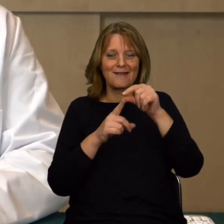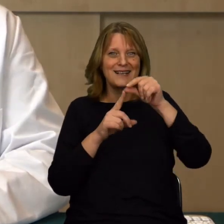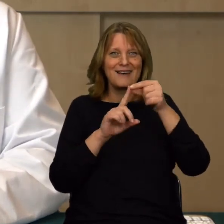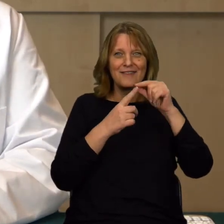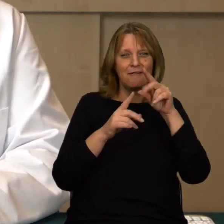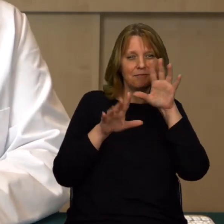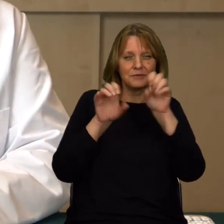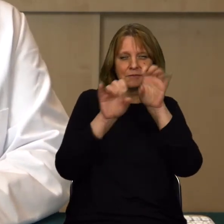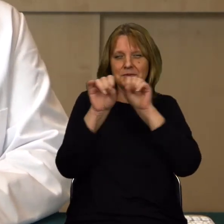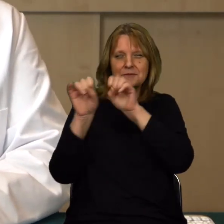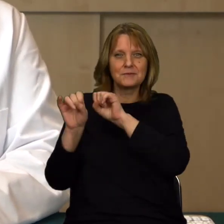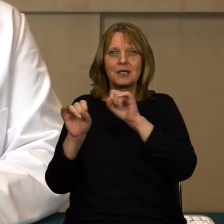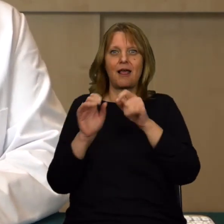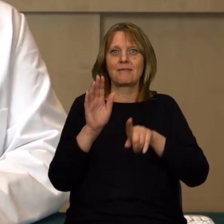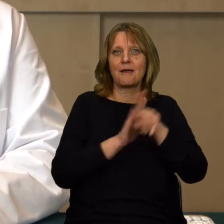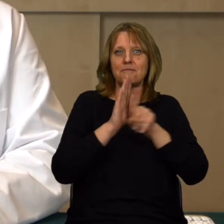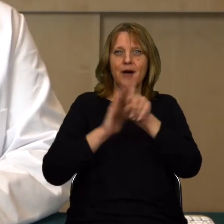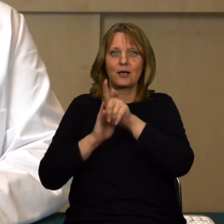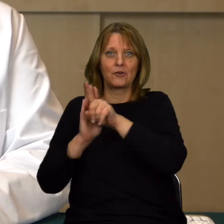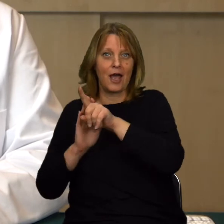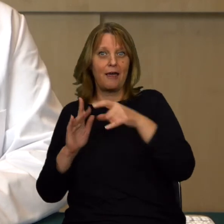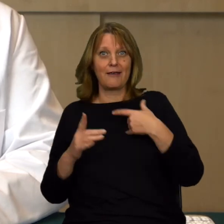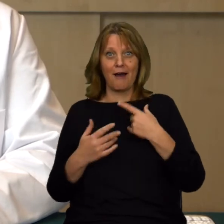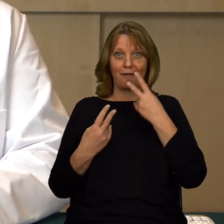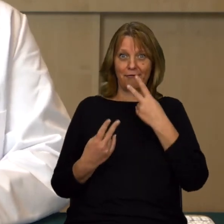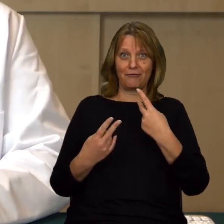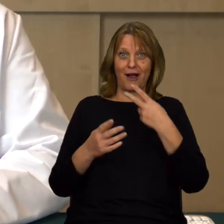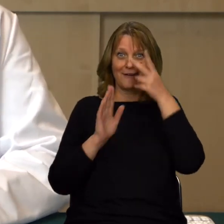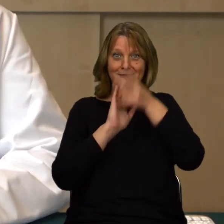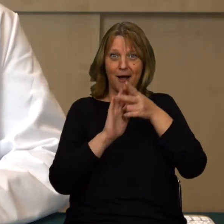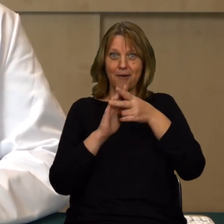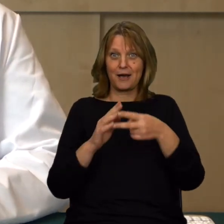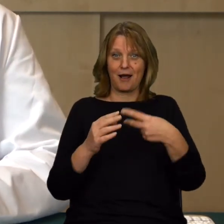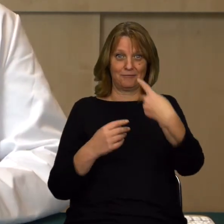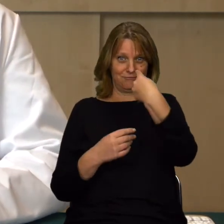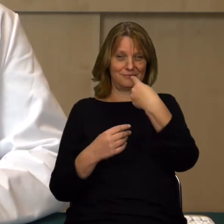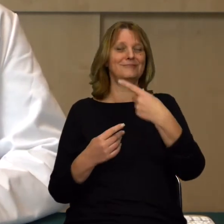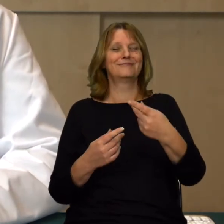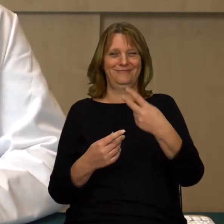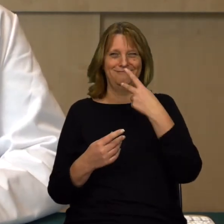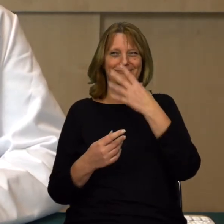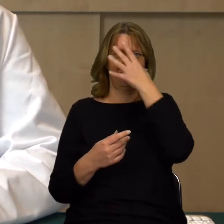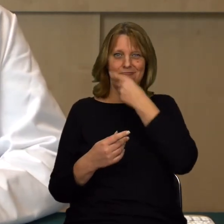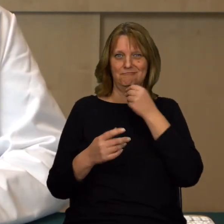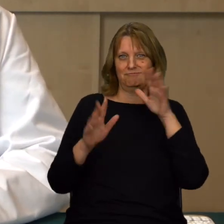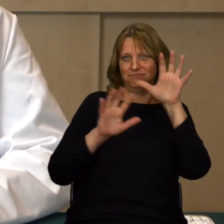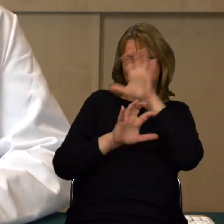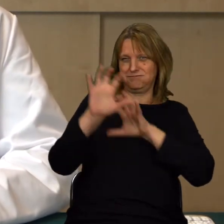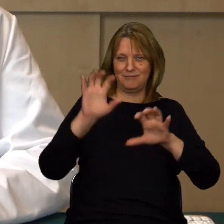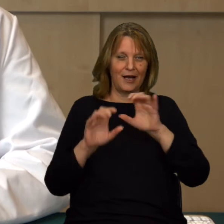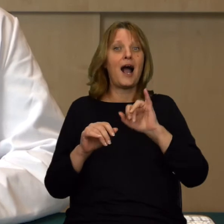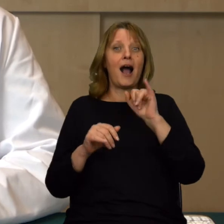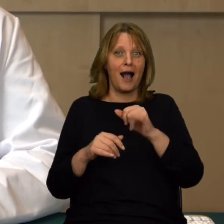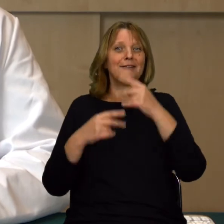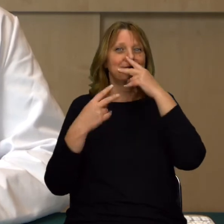Ja między innymi wyglądam bardzo jak ciekawy jakiś taki potworek w tej kamerze, ale pewnie zmierzymy sobie, czy też